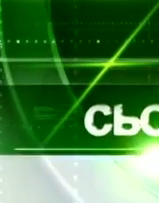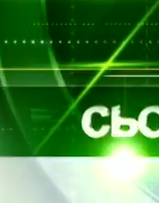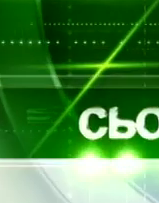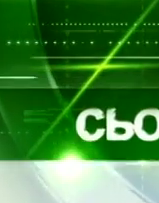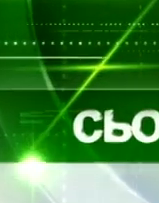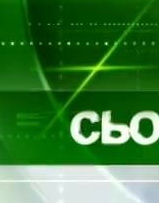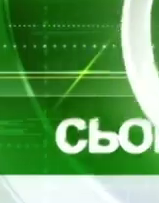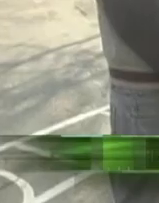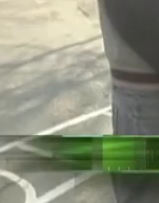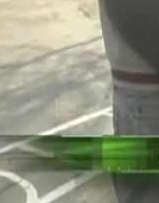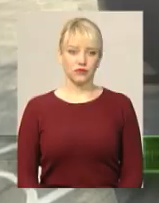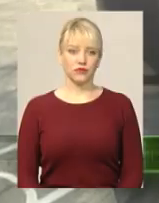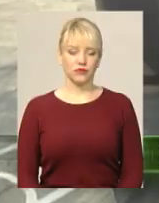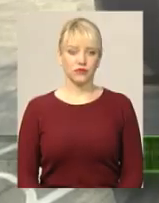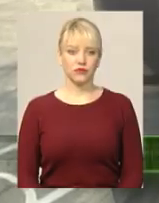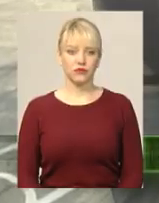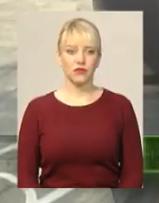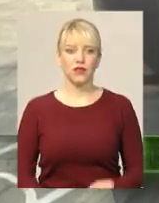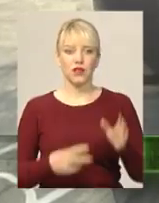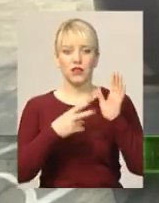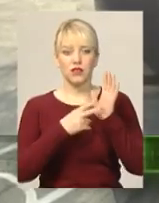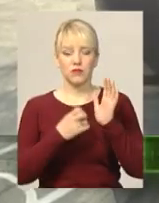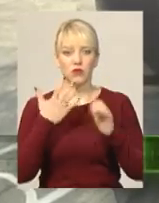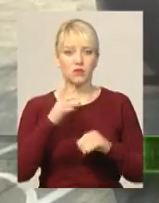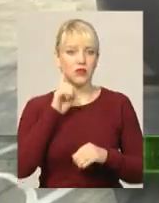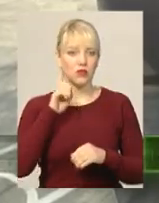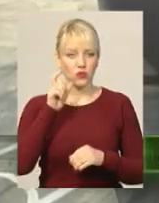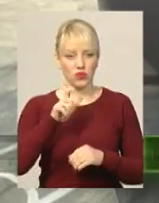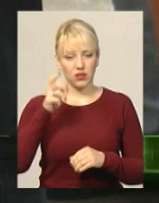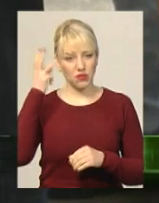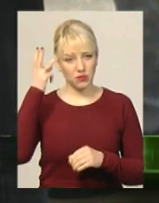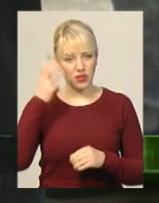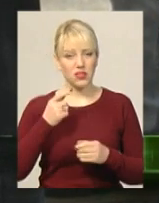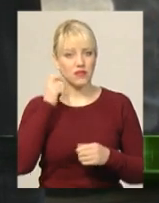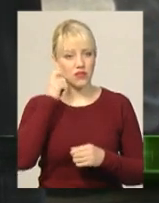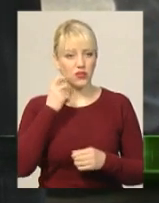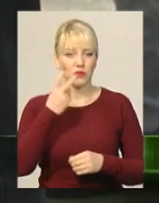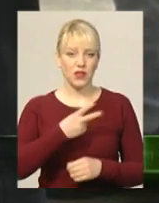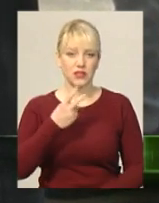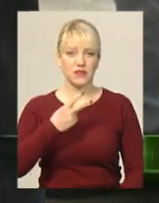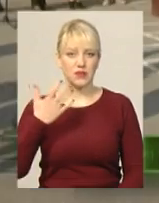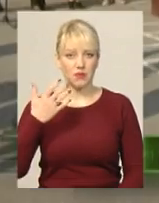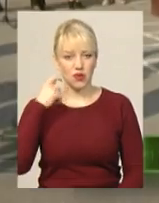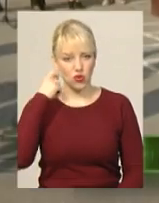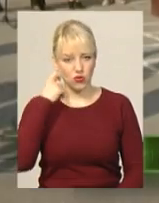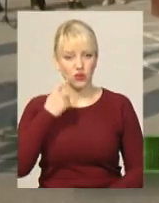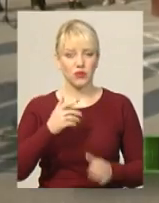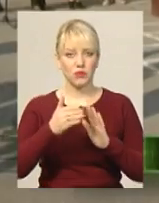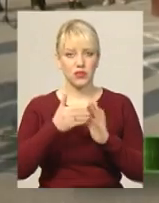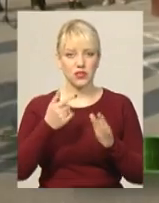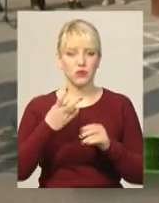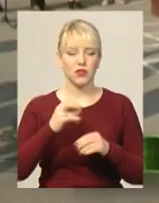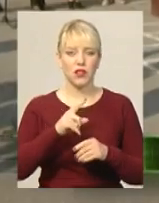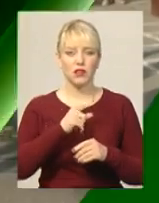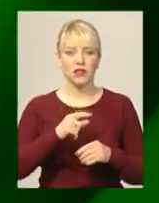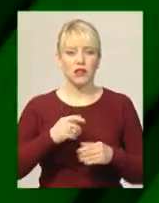Музика 705 юнаків із Хмельниччини віком від 20 до 27 років призвуть цієї весни на строкову